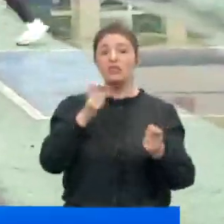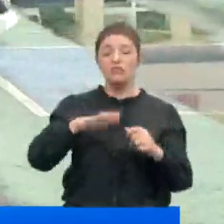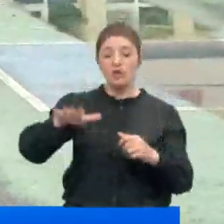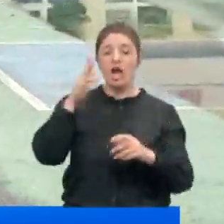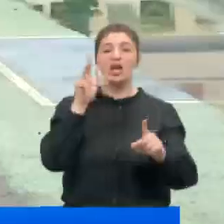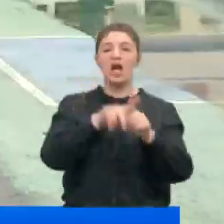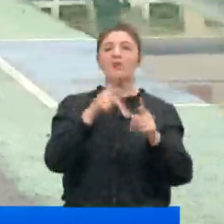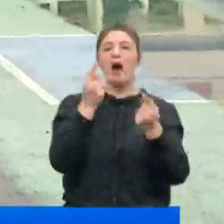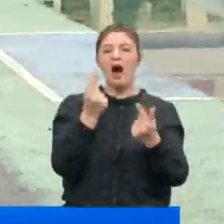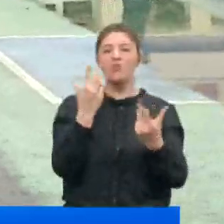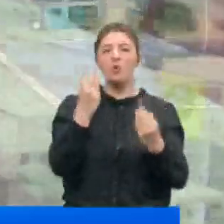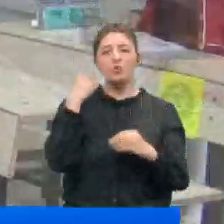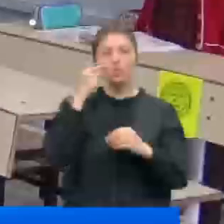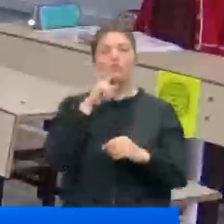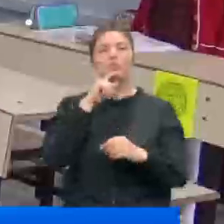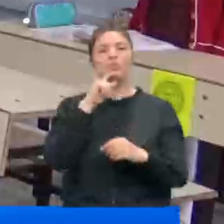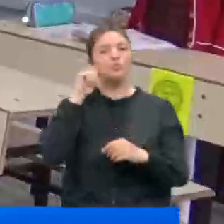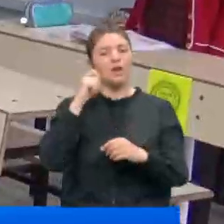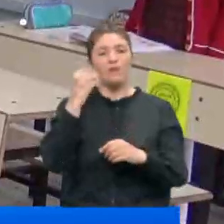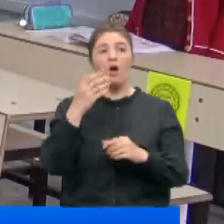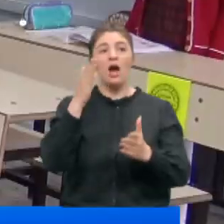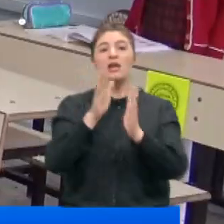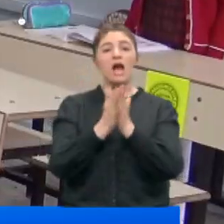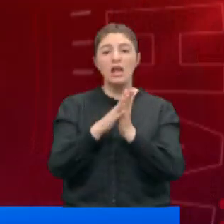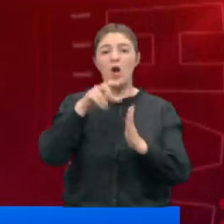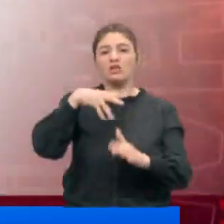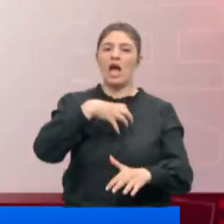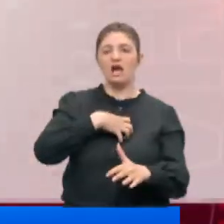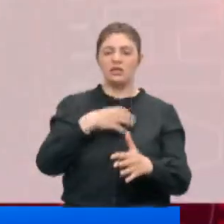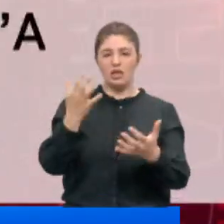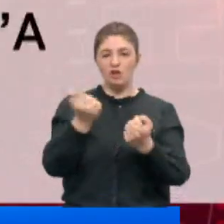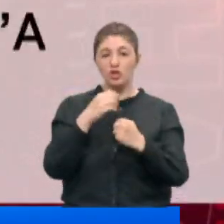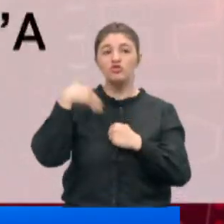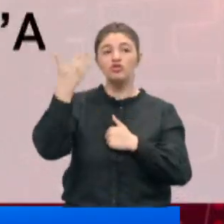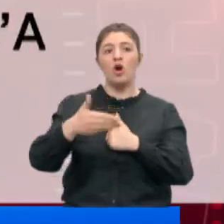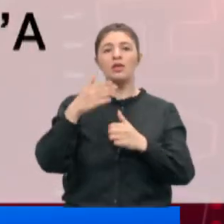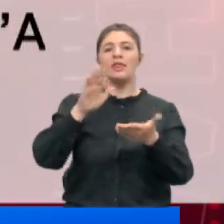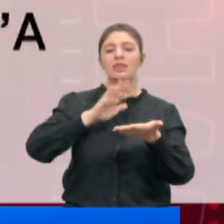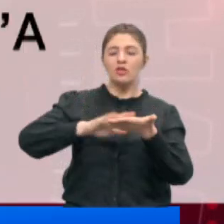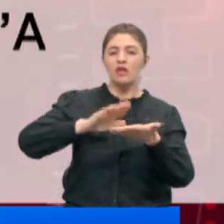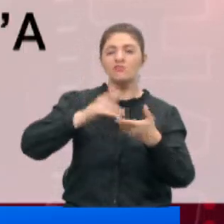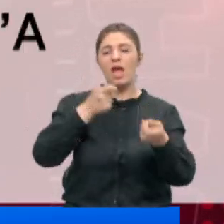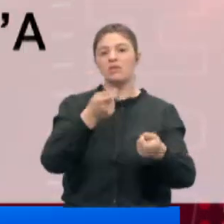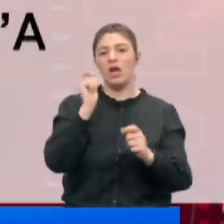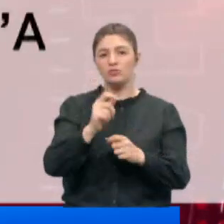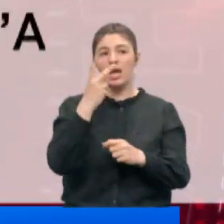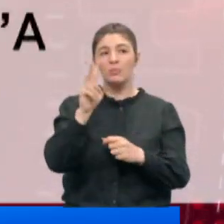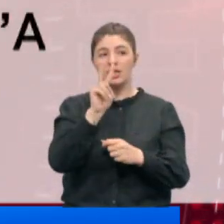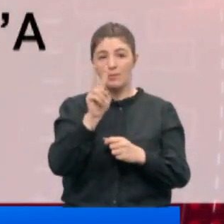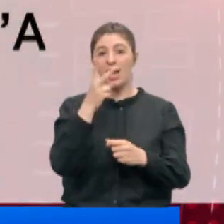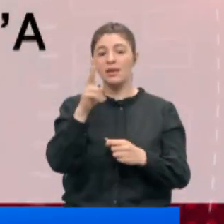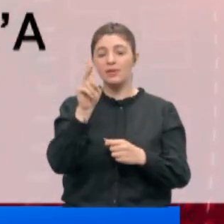katılımın düşük olacağı konusunda uyarıyor. Karneler 18 Haziran'da alınacak. Sonrasında telafi eğitimi yapılacak. 2020